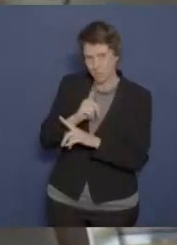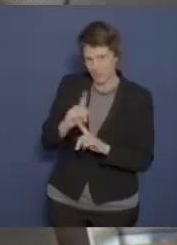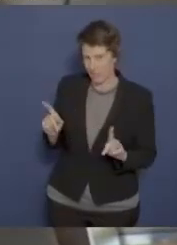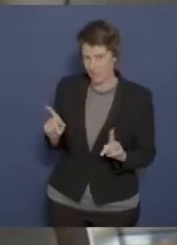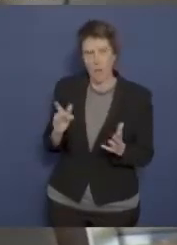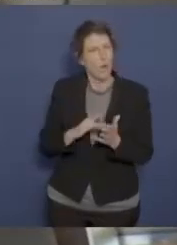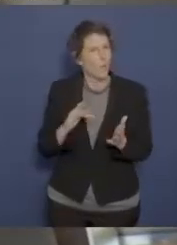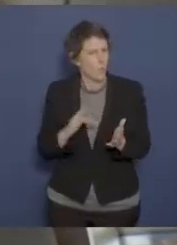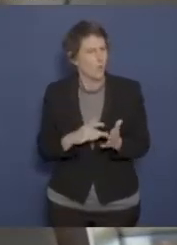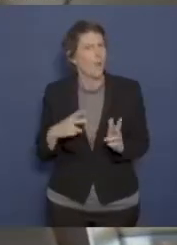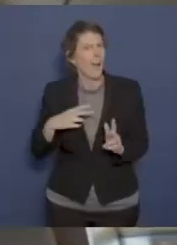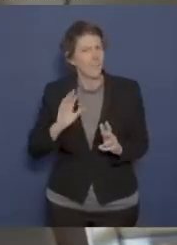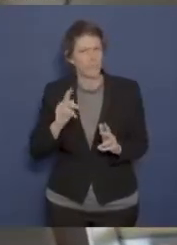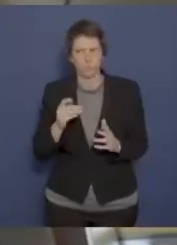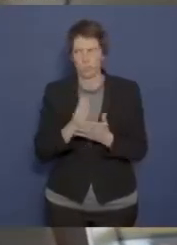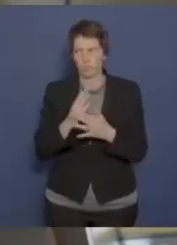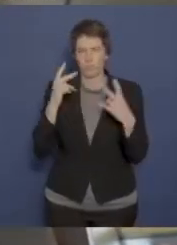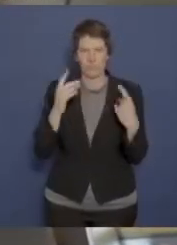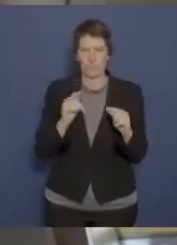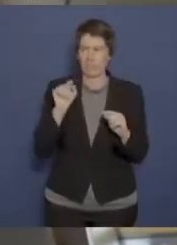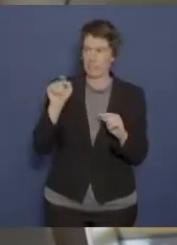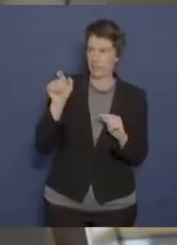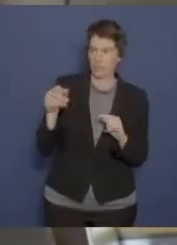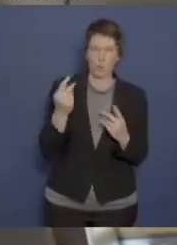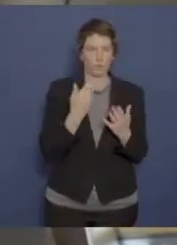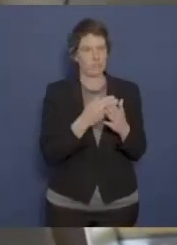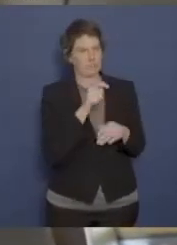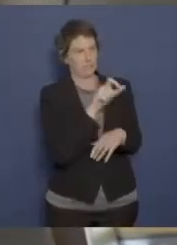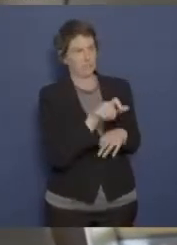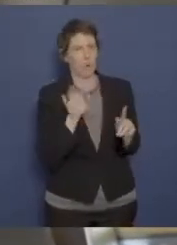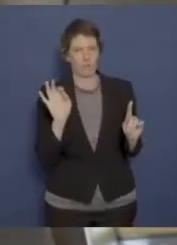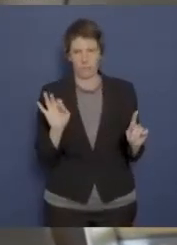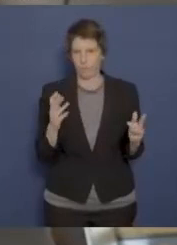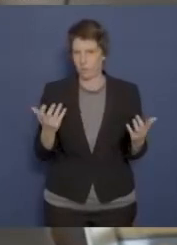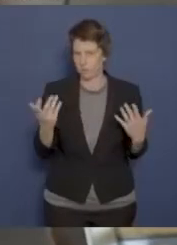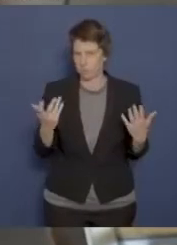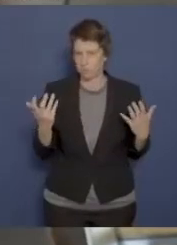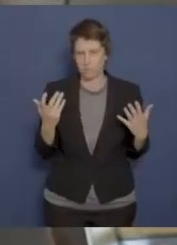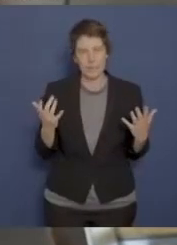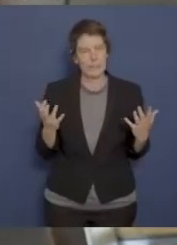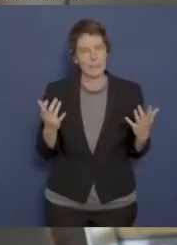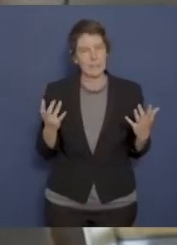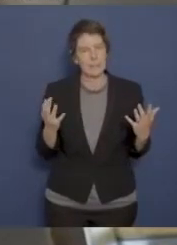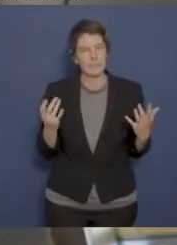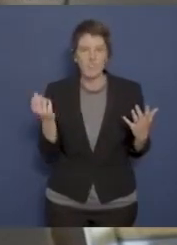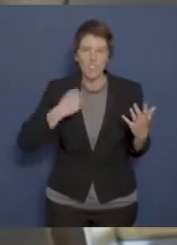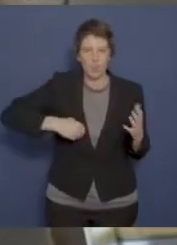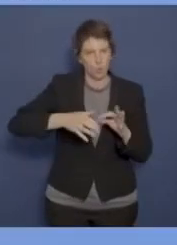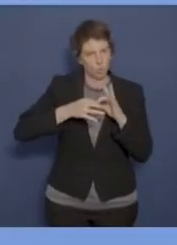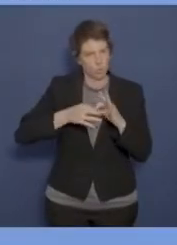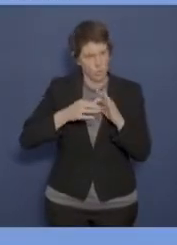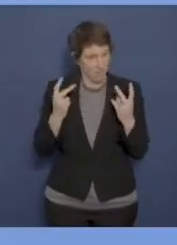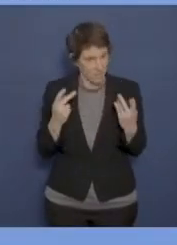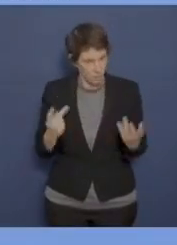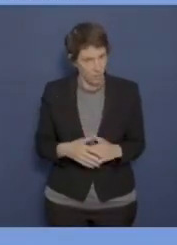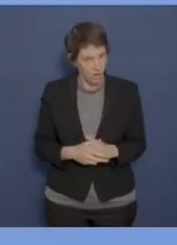das scheint ja doch nicht unerheblich für diese Sache zu sein.